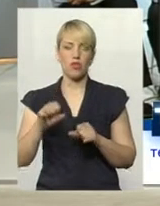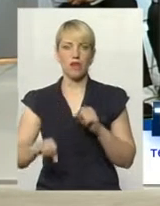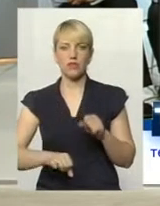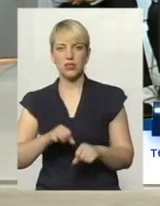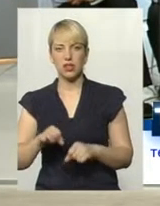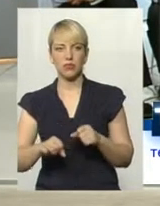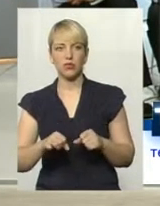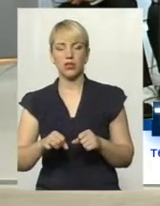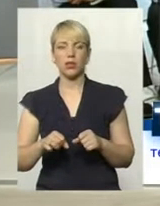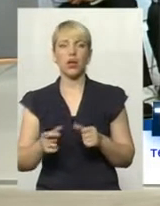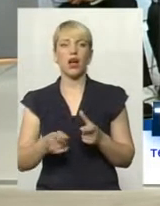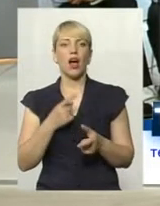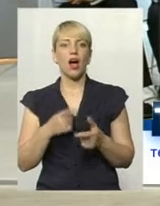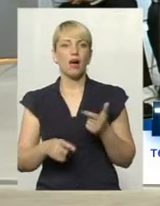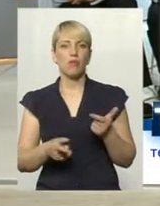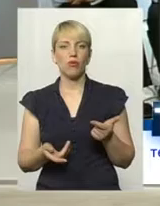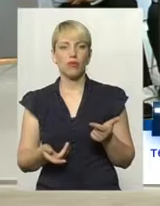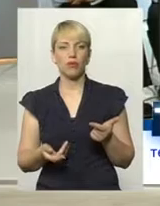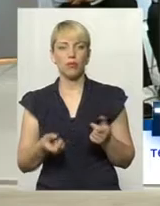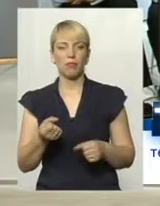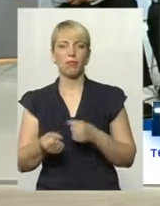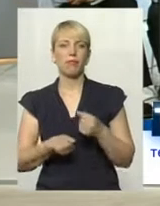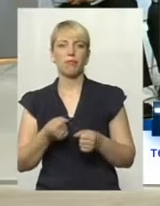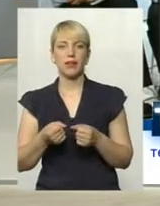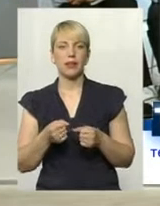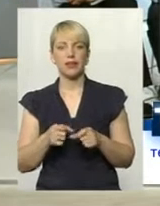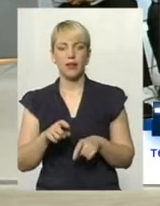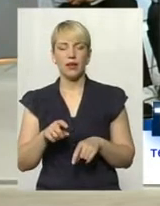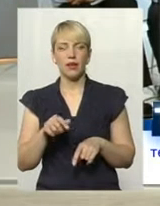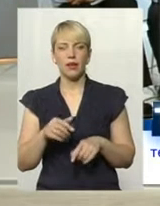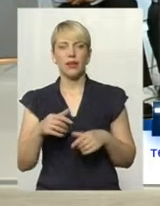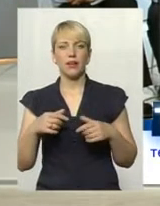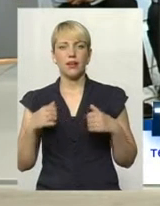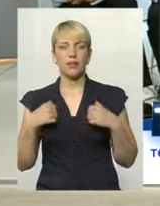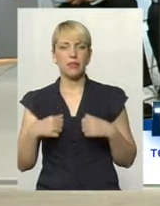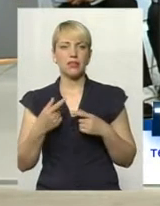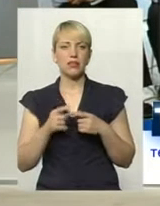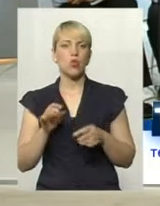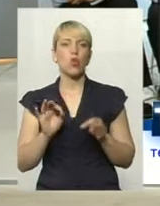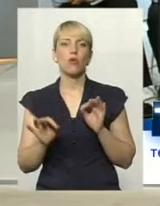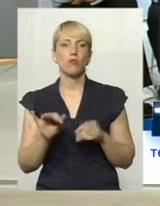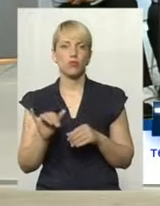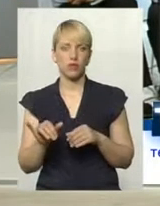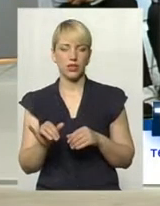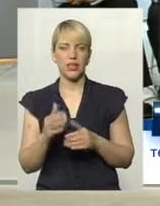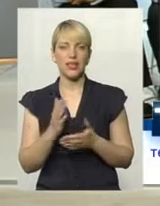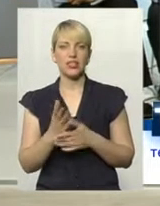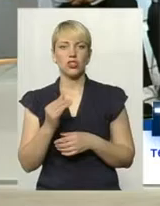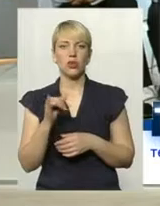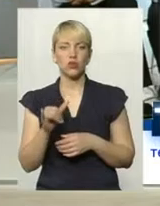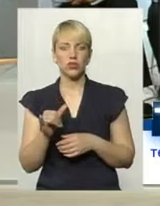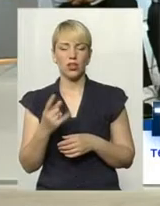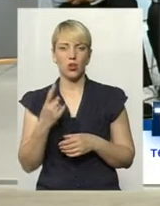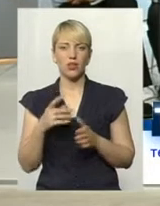джогінгом займаються, або біг підтюбцем, і це в них нормально. Є ще одна в них